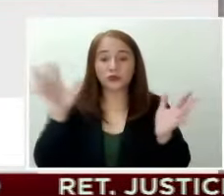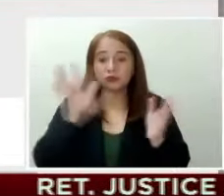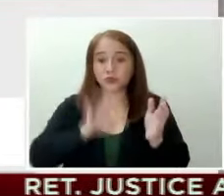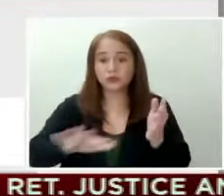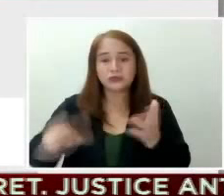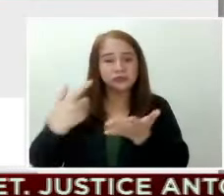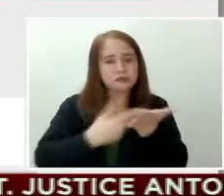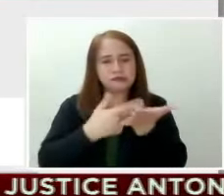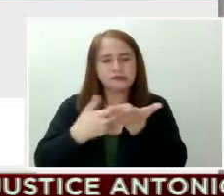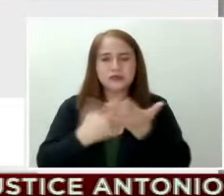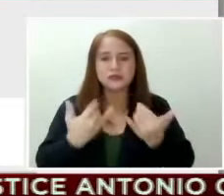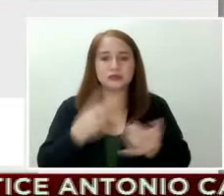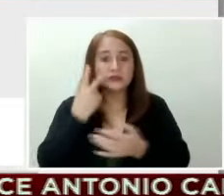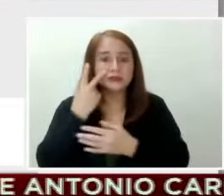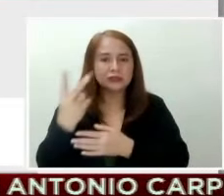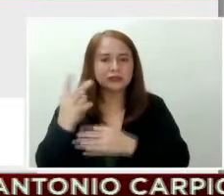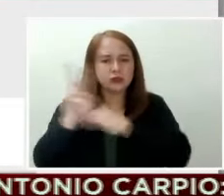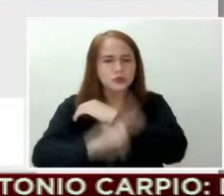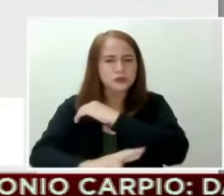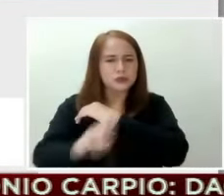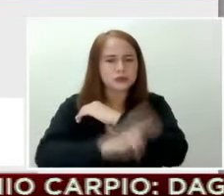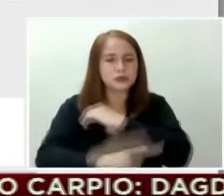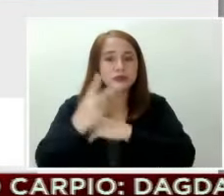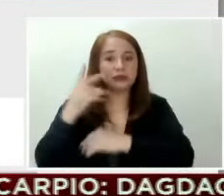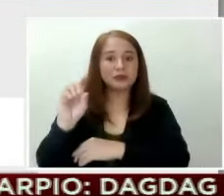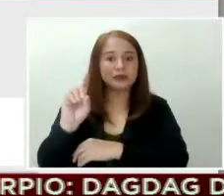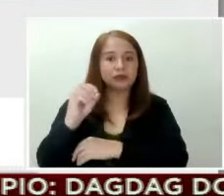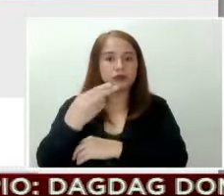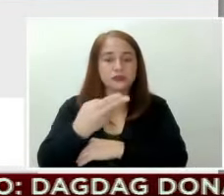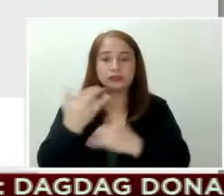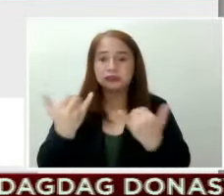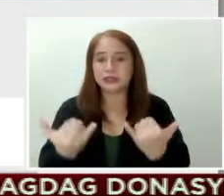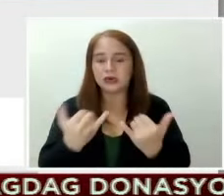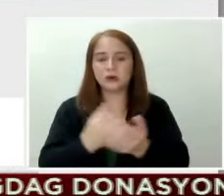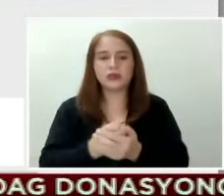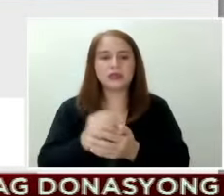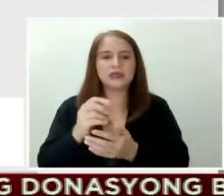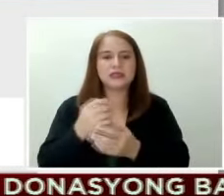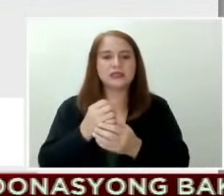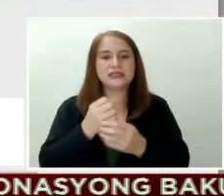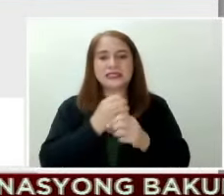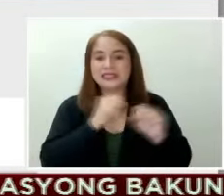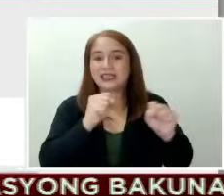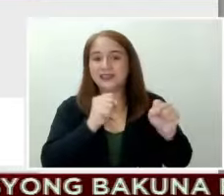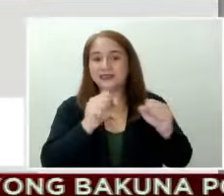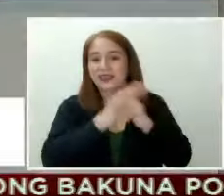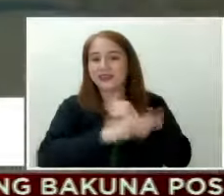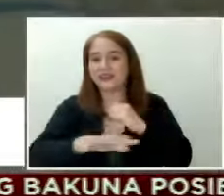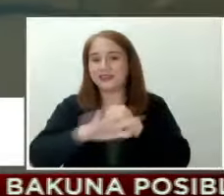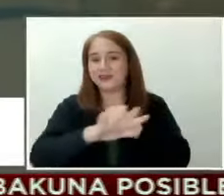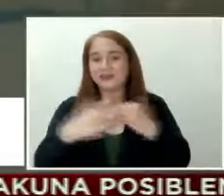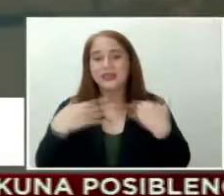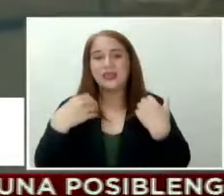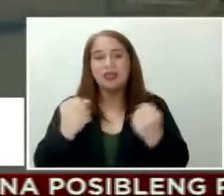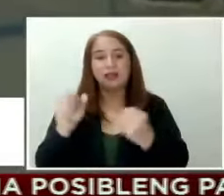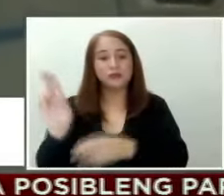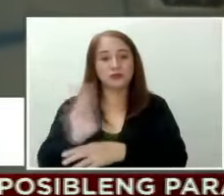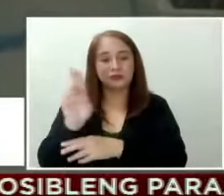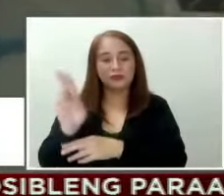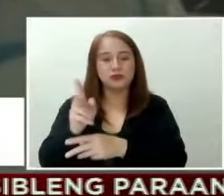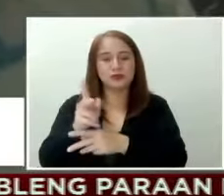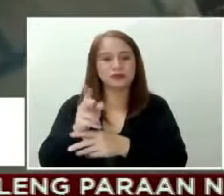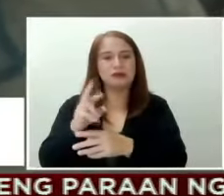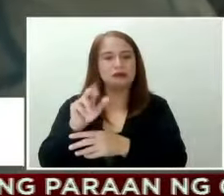Kung titignan ang bawat regyon, sinabi ng DOH na sa ngayon ay nasa safe zone pa naman ang healthcare utilization rate. Pero hindi